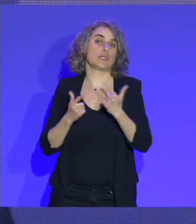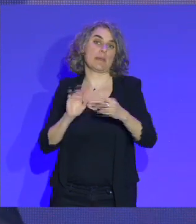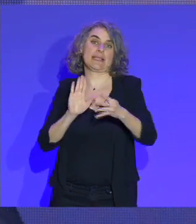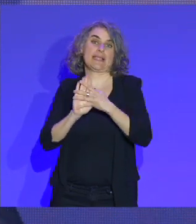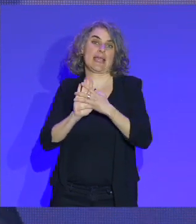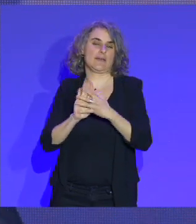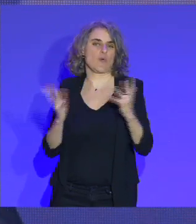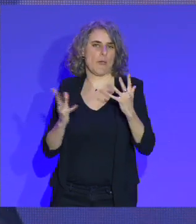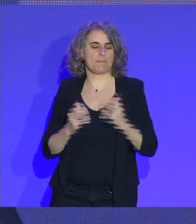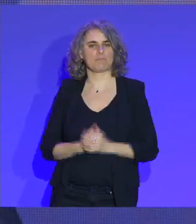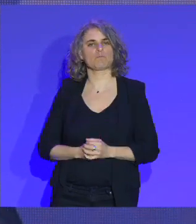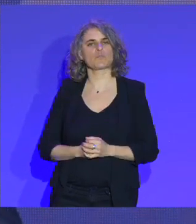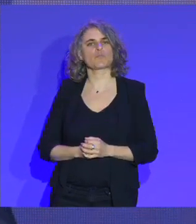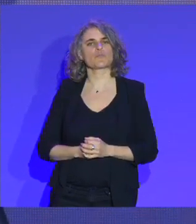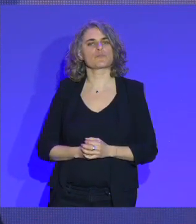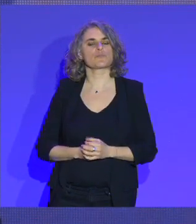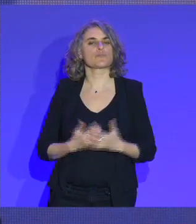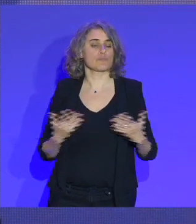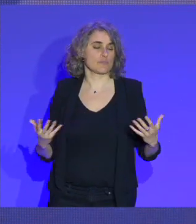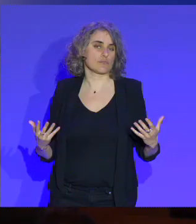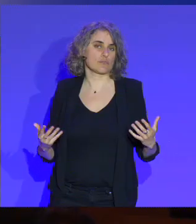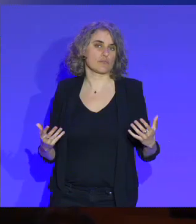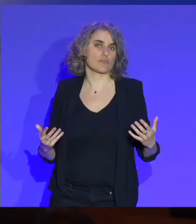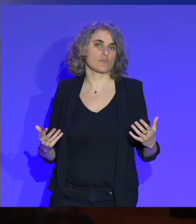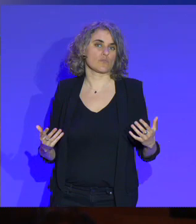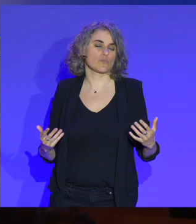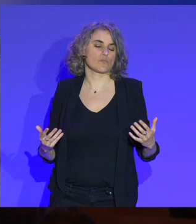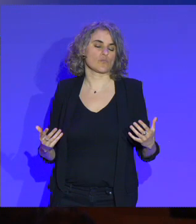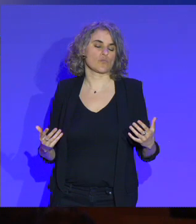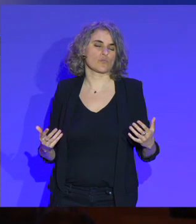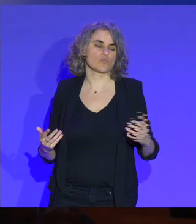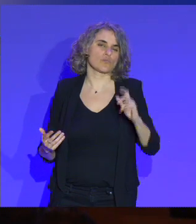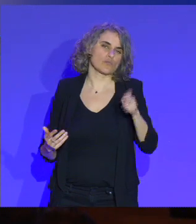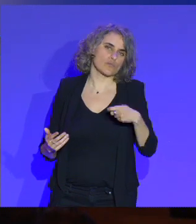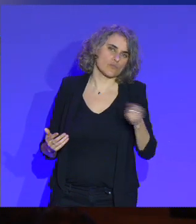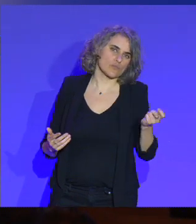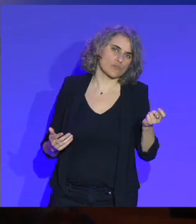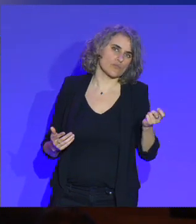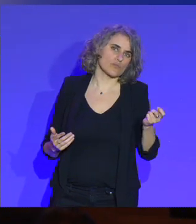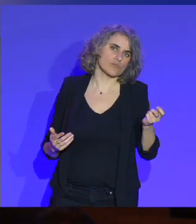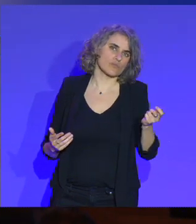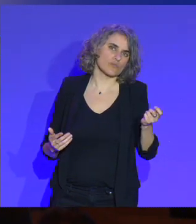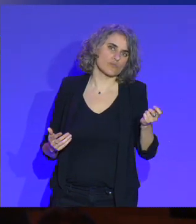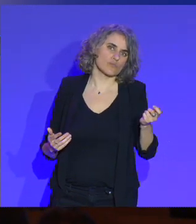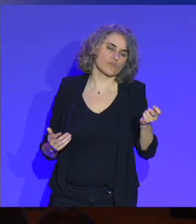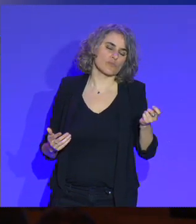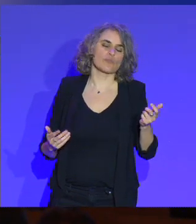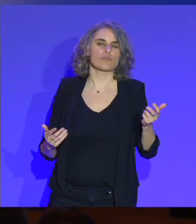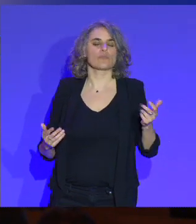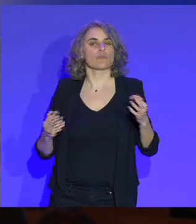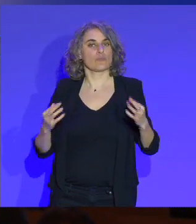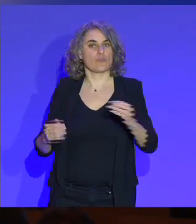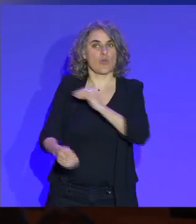moi, c'est la place qu'aura, évidemment, l'ensemble de la reconnaissance